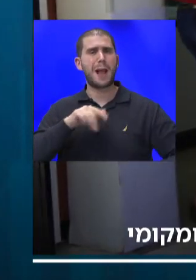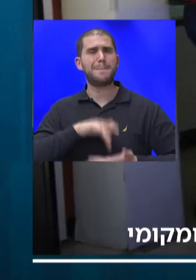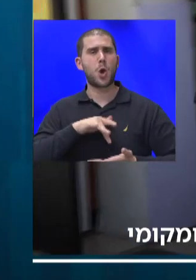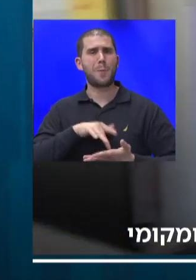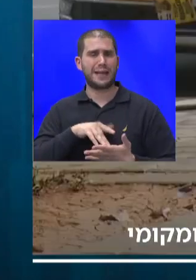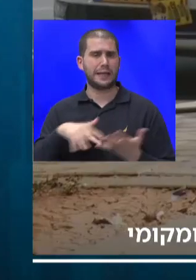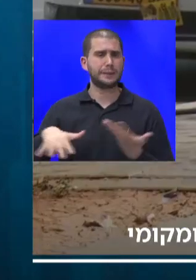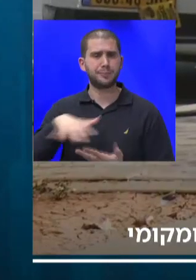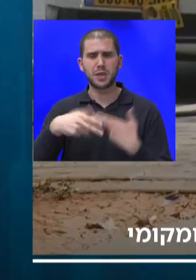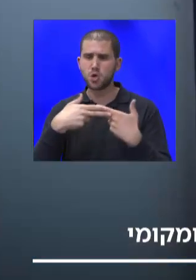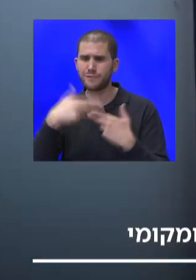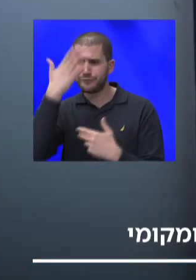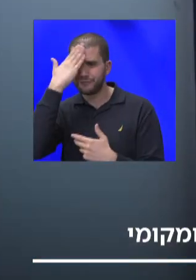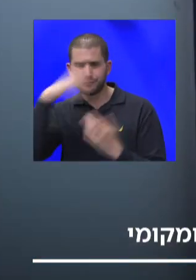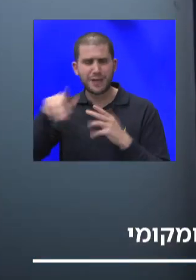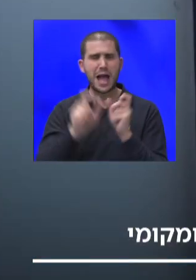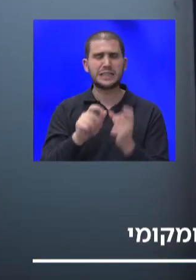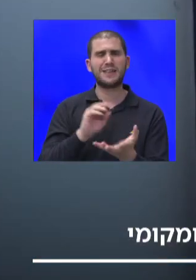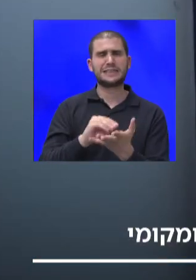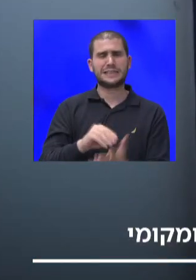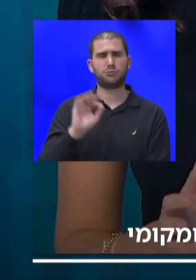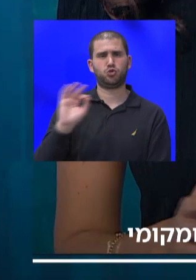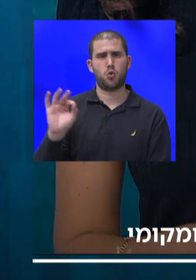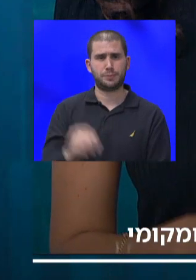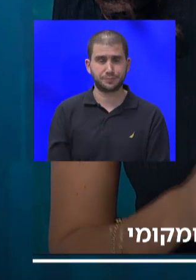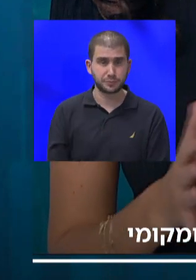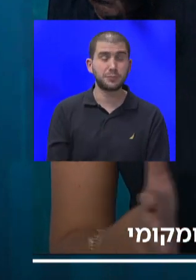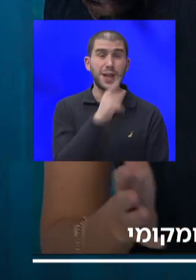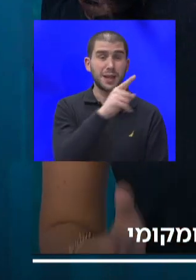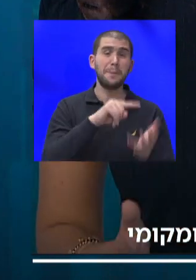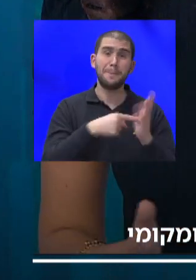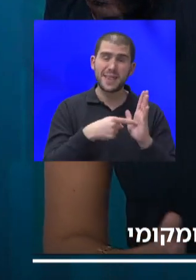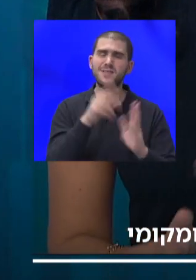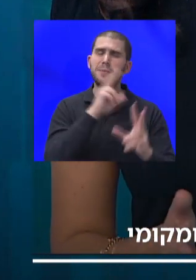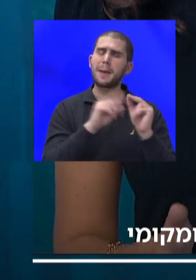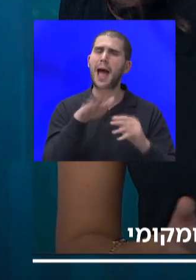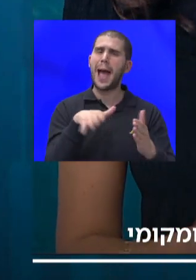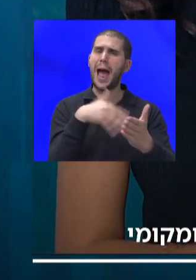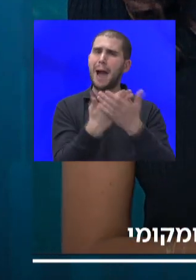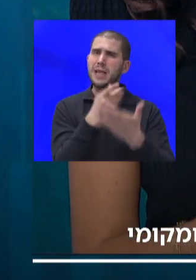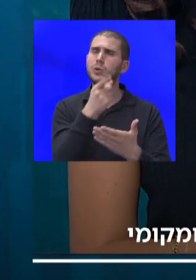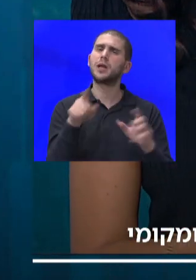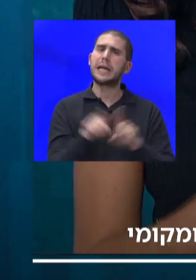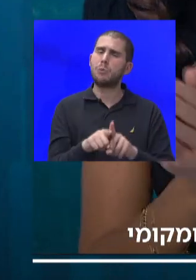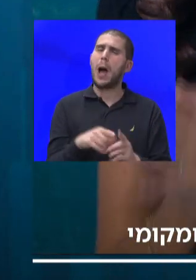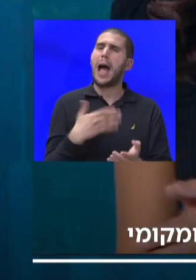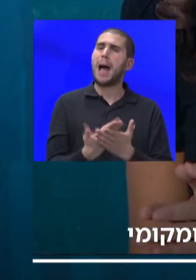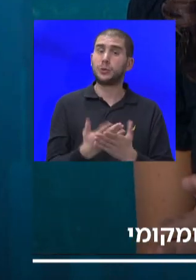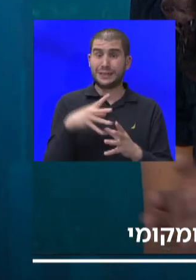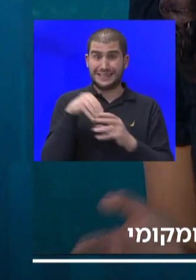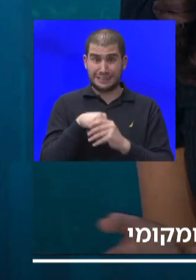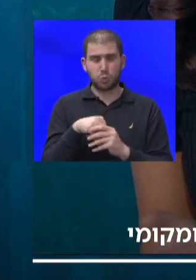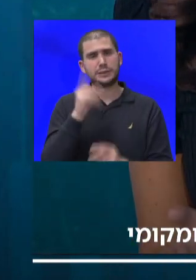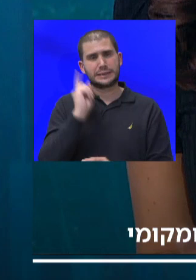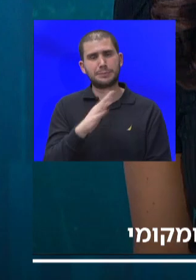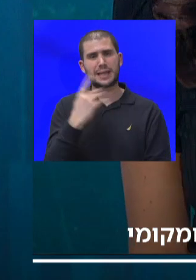וקרוב לצרכים האמיתיים. אתה מדבר באמת על זה שהמלצות הן בגדר המלצות, יישום שלהן יהיה כרוך מצד אחד בהחלשה של